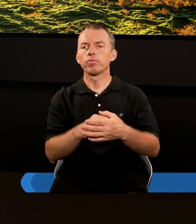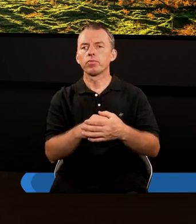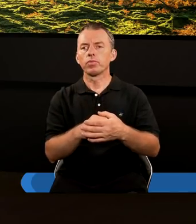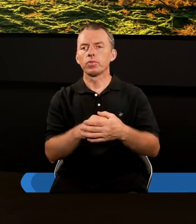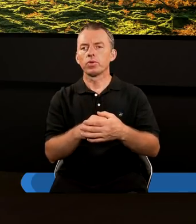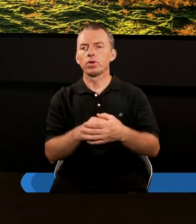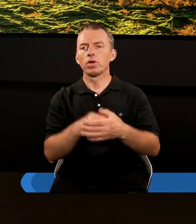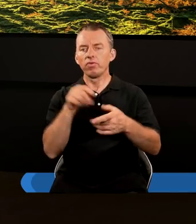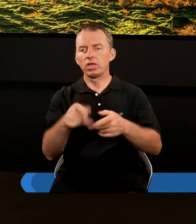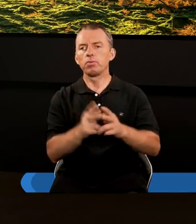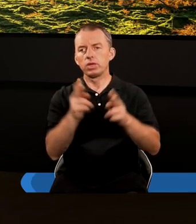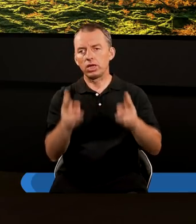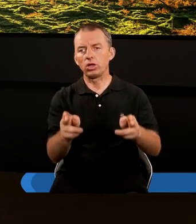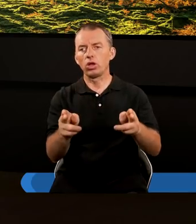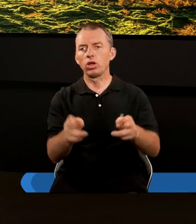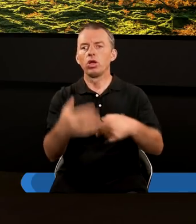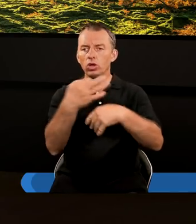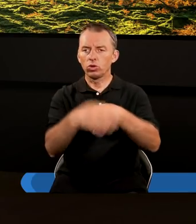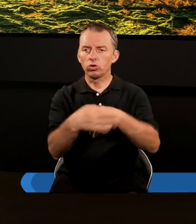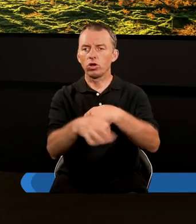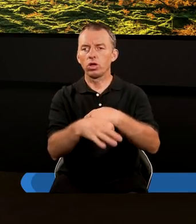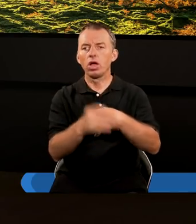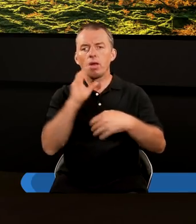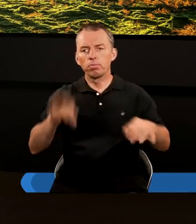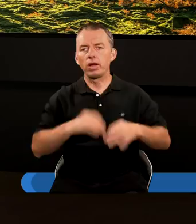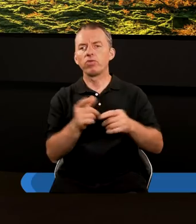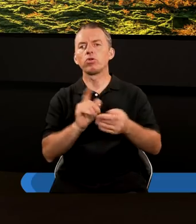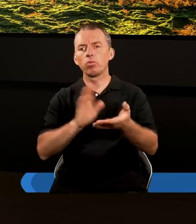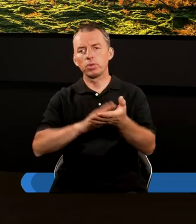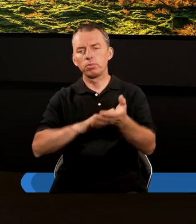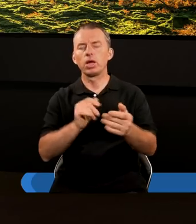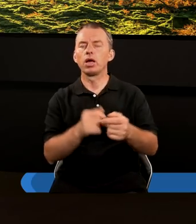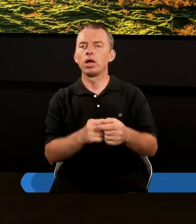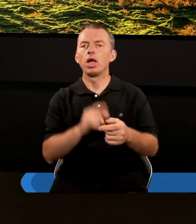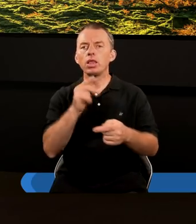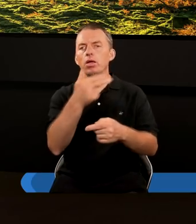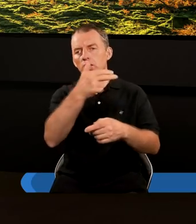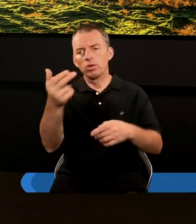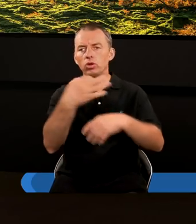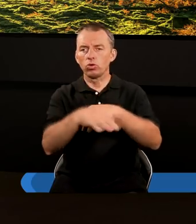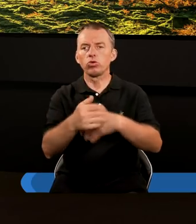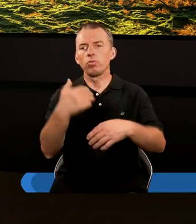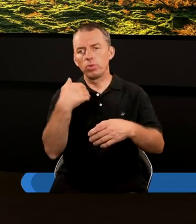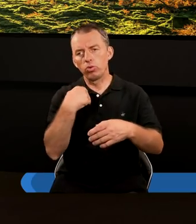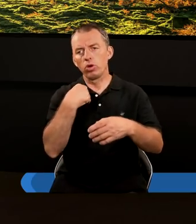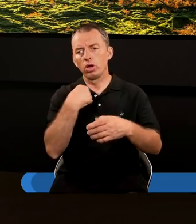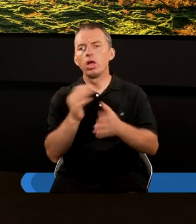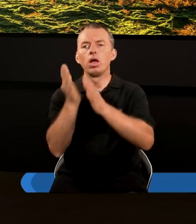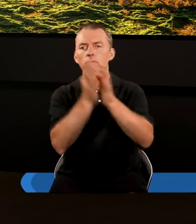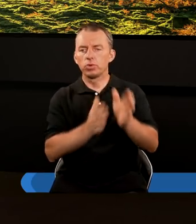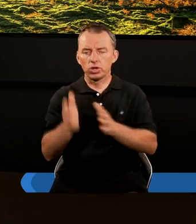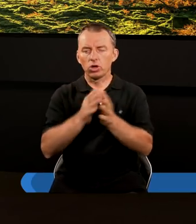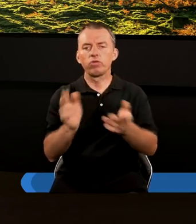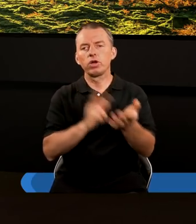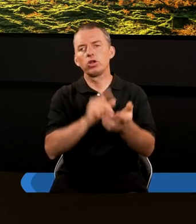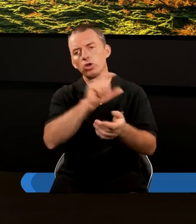W tym sezonie studiowaliśmy z Państwem razem Biblię, a tematem tego studium było przygotowanie na czas